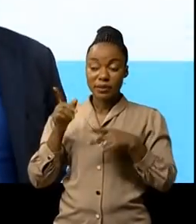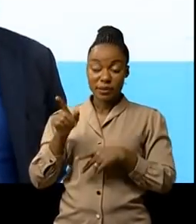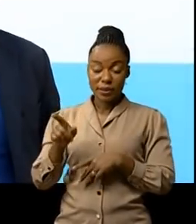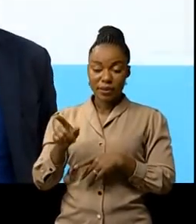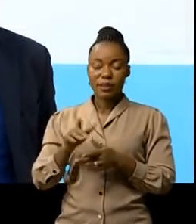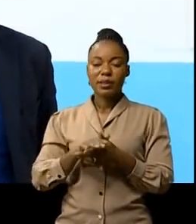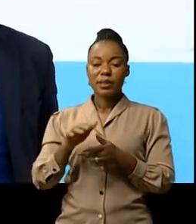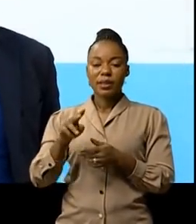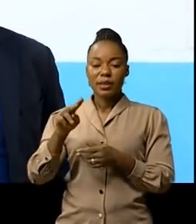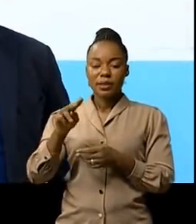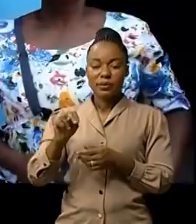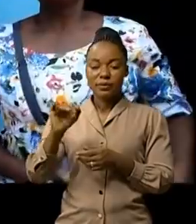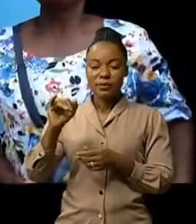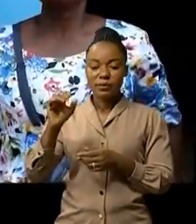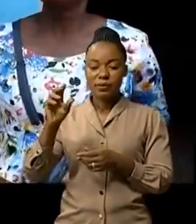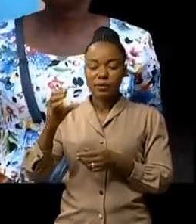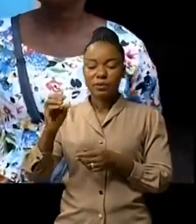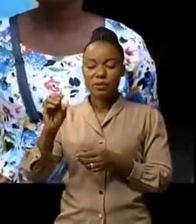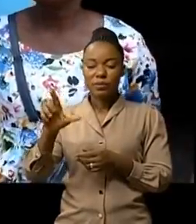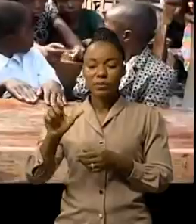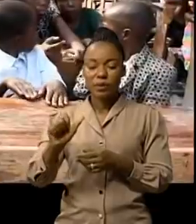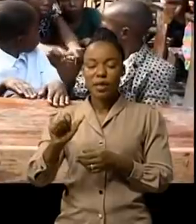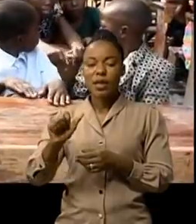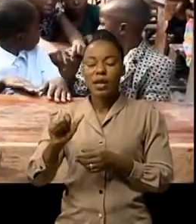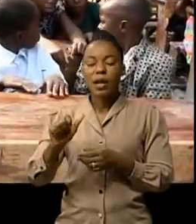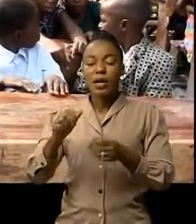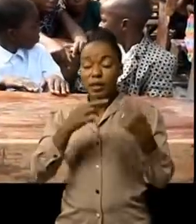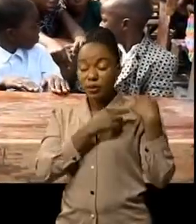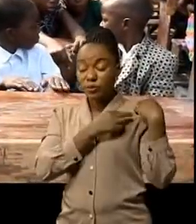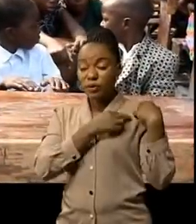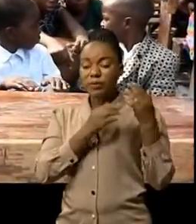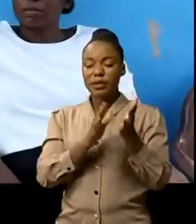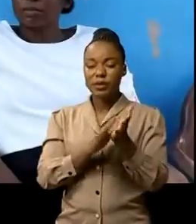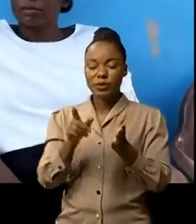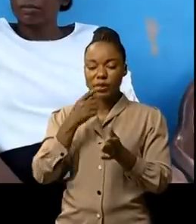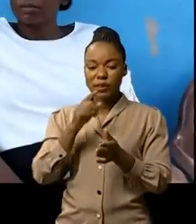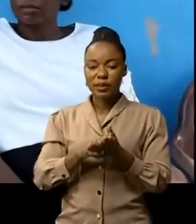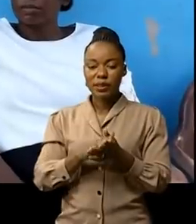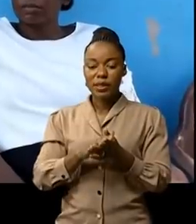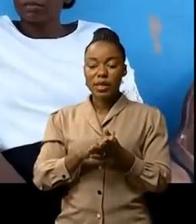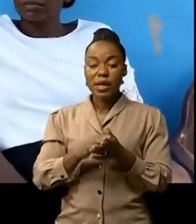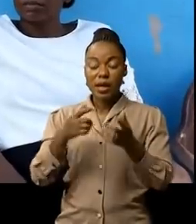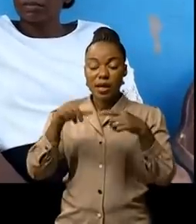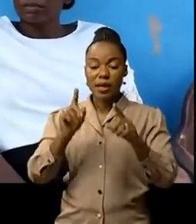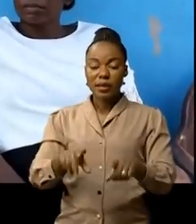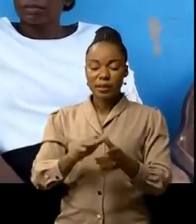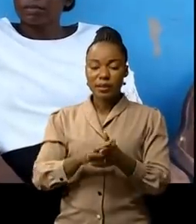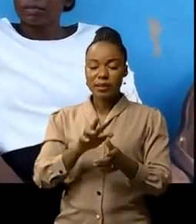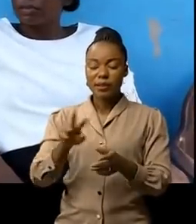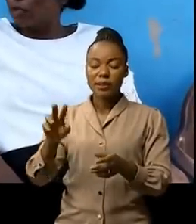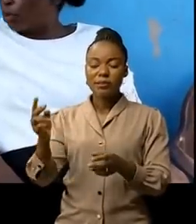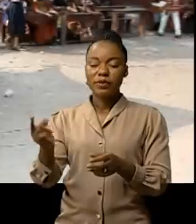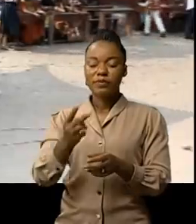Mouambaye Yamba promoteur du complexe scolaire Valeurs de Christ l'année scolaire 2020-2021 était une année